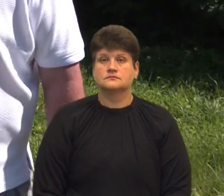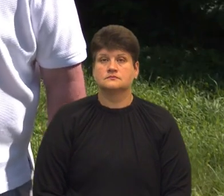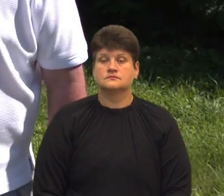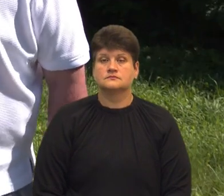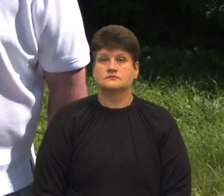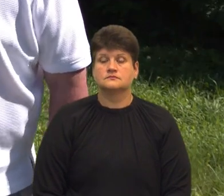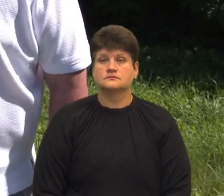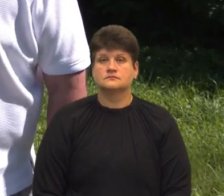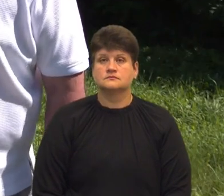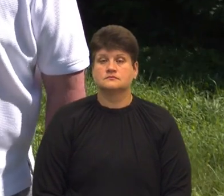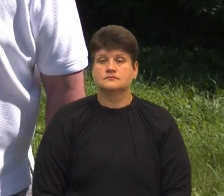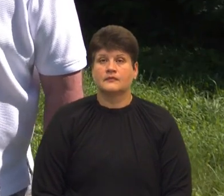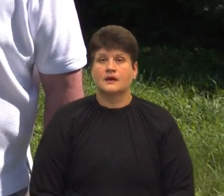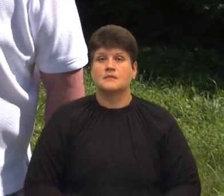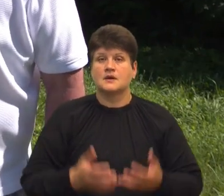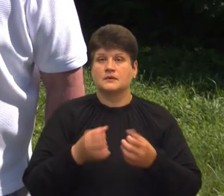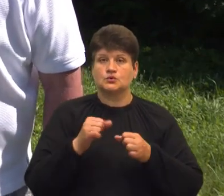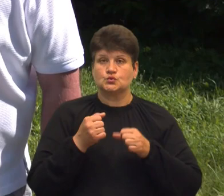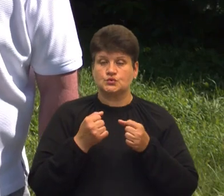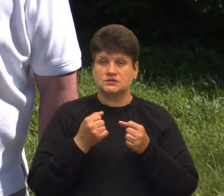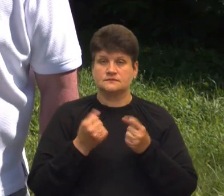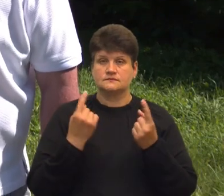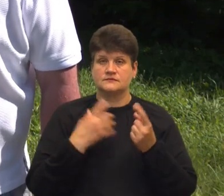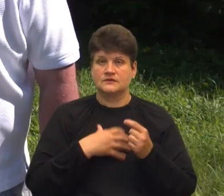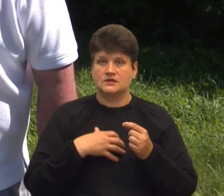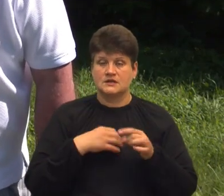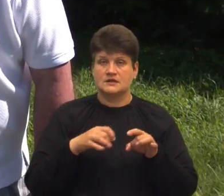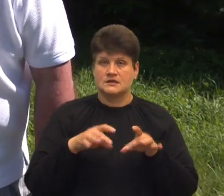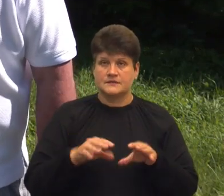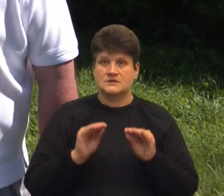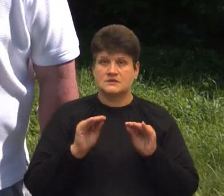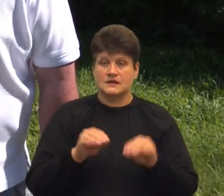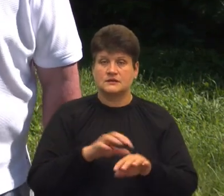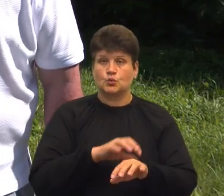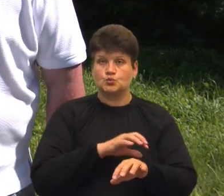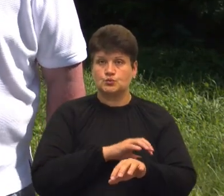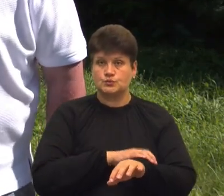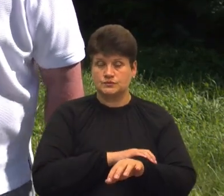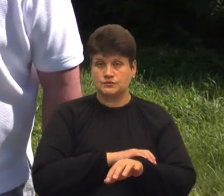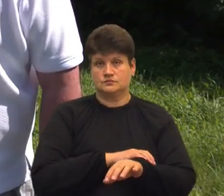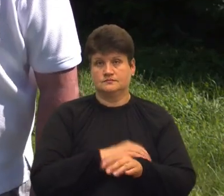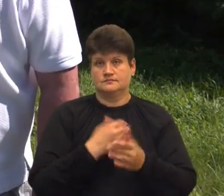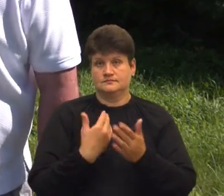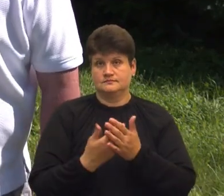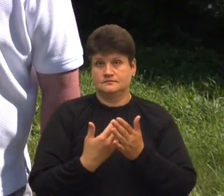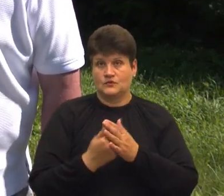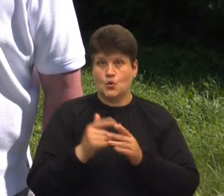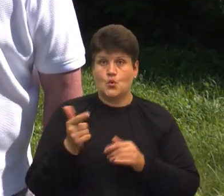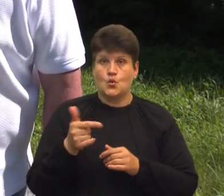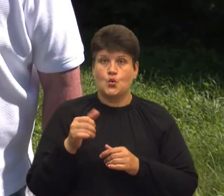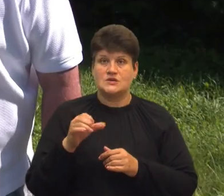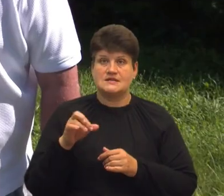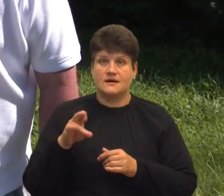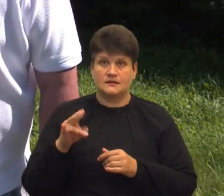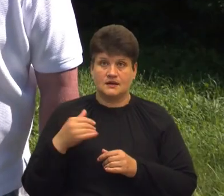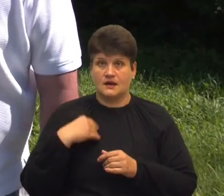Приймають дуже стратегічні рішення, встановити символ комуністичної епохи в Гусятинь Я рахую, що їм так би це народ не дав зробити,